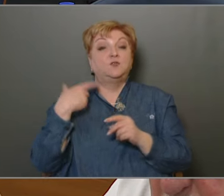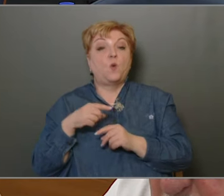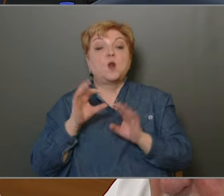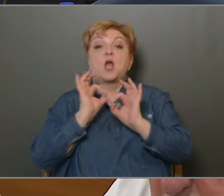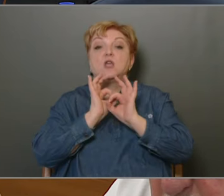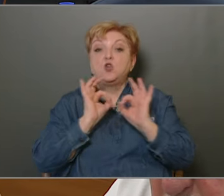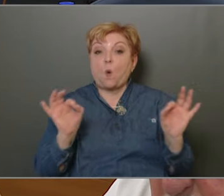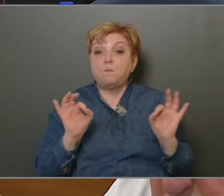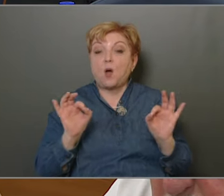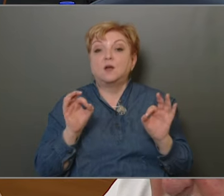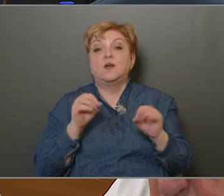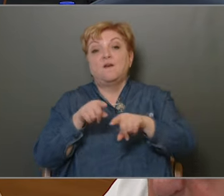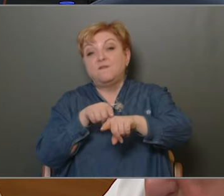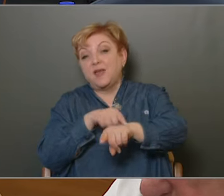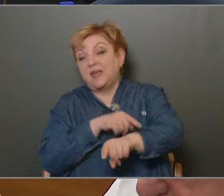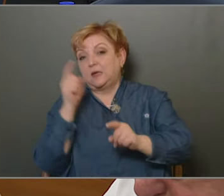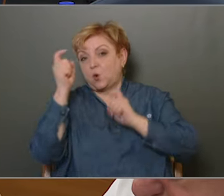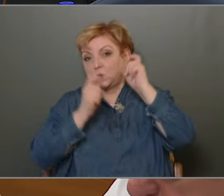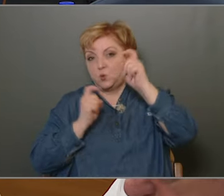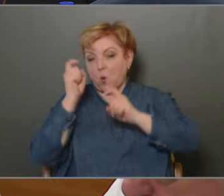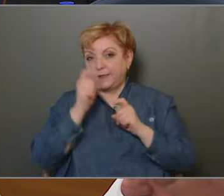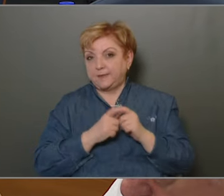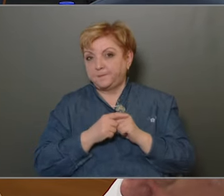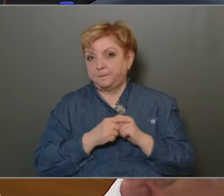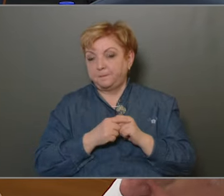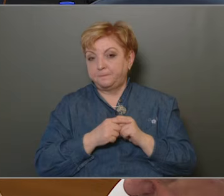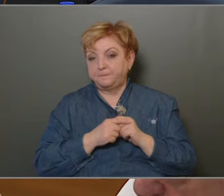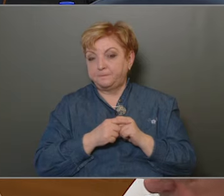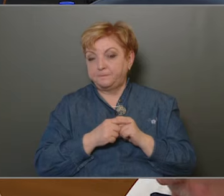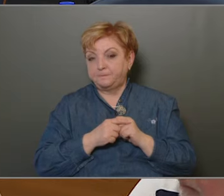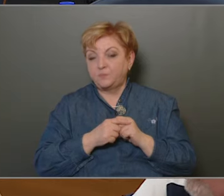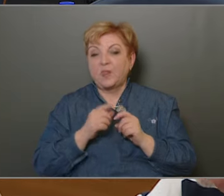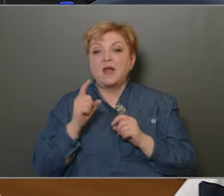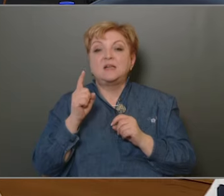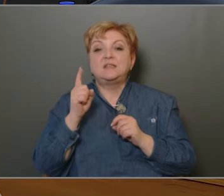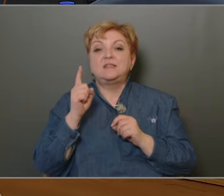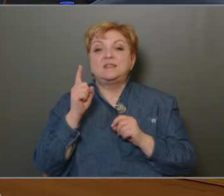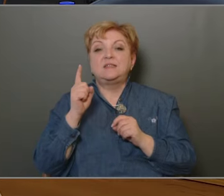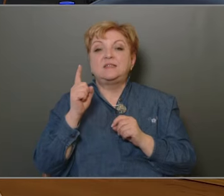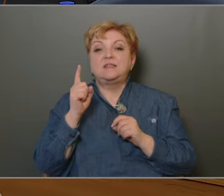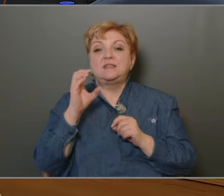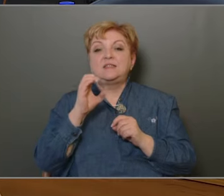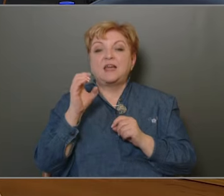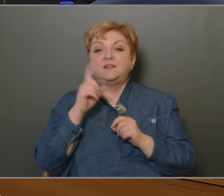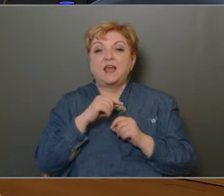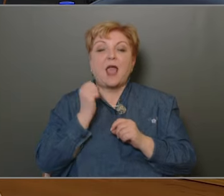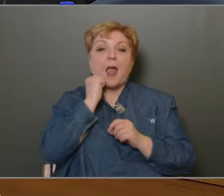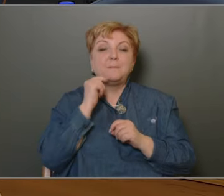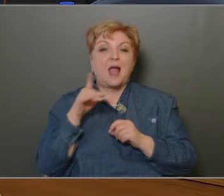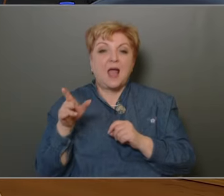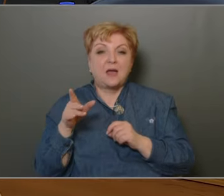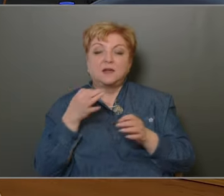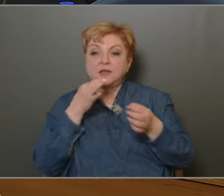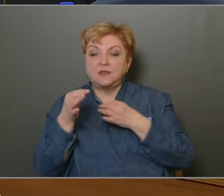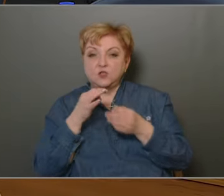jobban végig gondolni. A CTMR kérdésében, a szonogram KFT